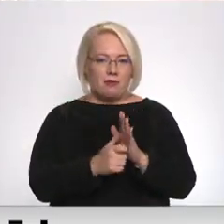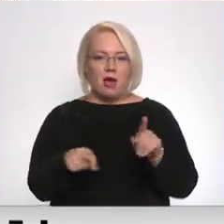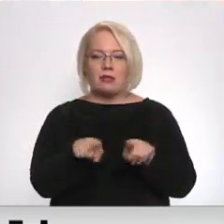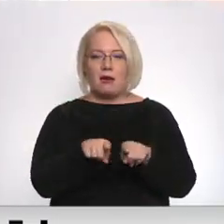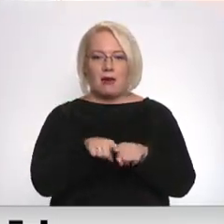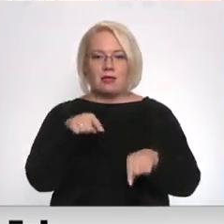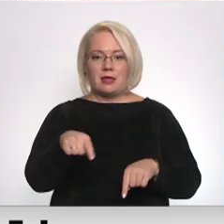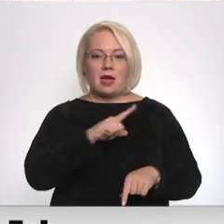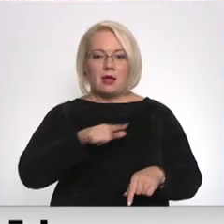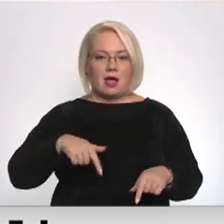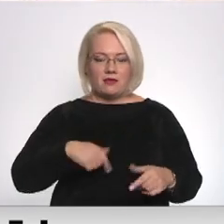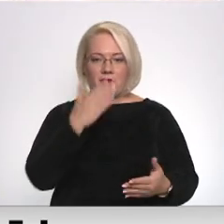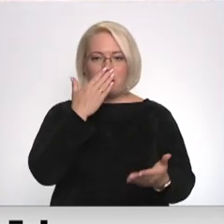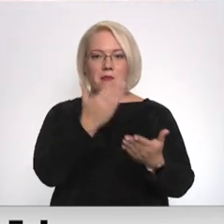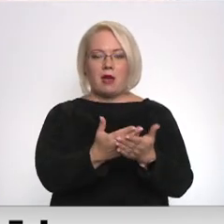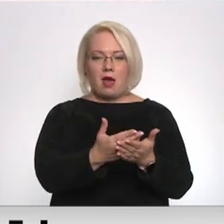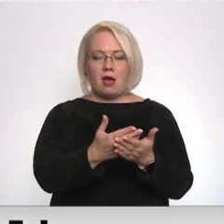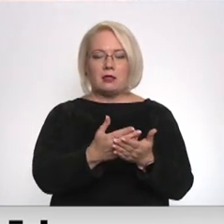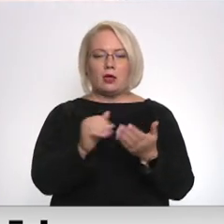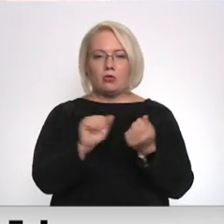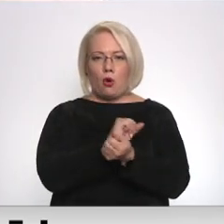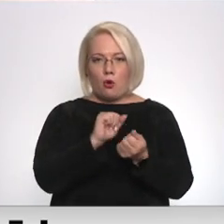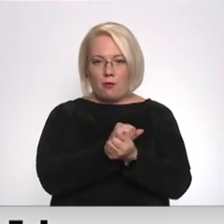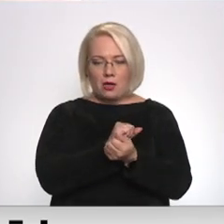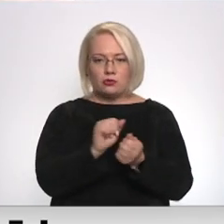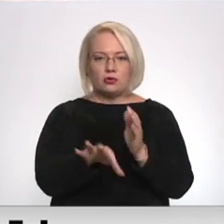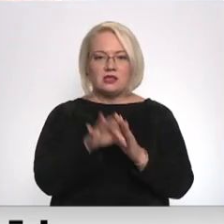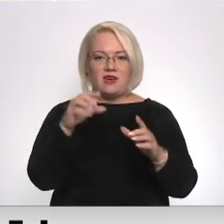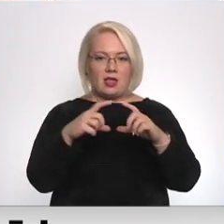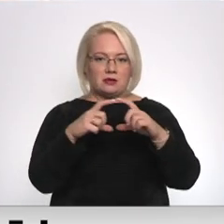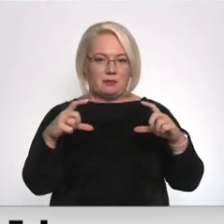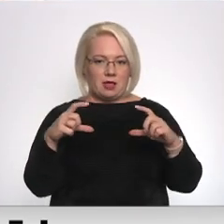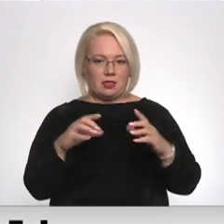Latvijā uzrādīja persona apliecinošas dokumentus un izvēlējās biļetenu.